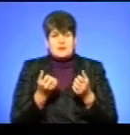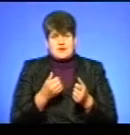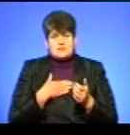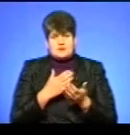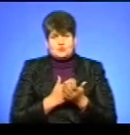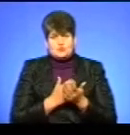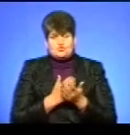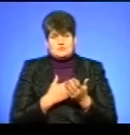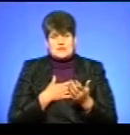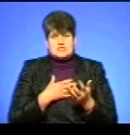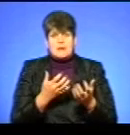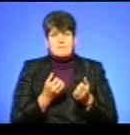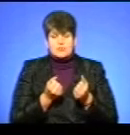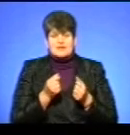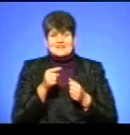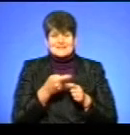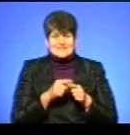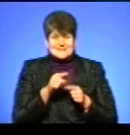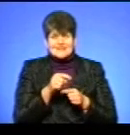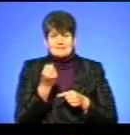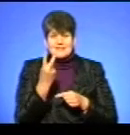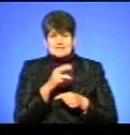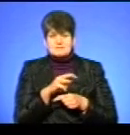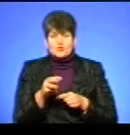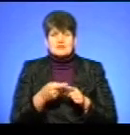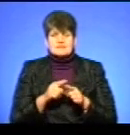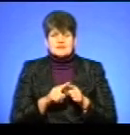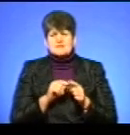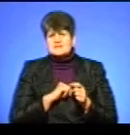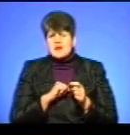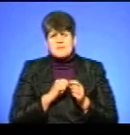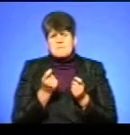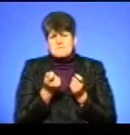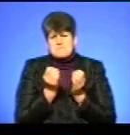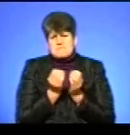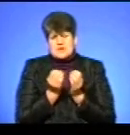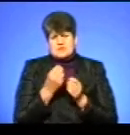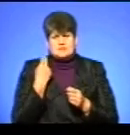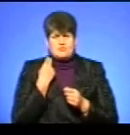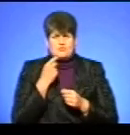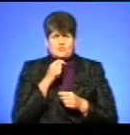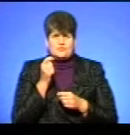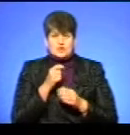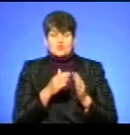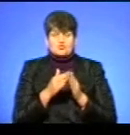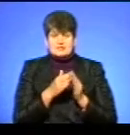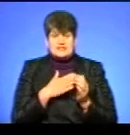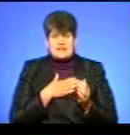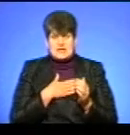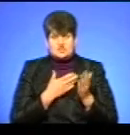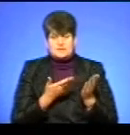служби, наші прийомщики. І тому цих 12 мільйонів – це одна з найменших заборгованостей по Україні. Сусіди наші,